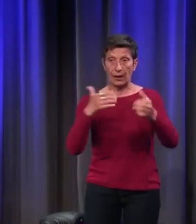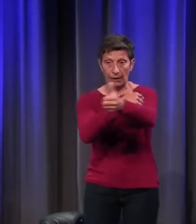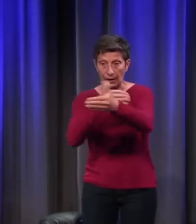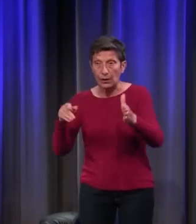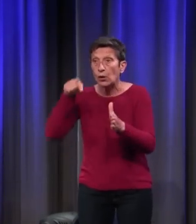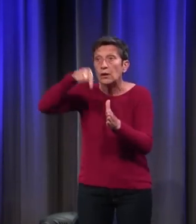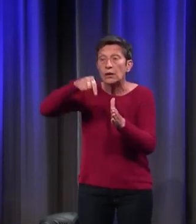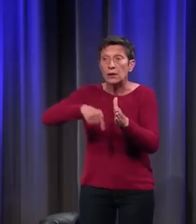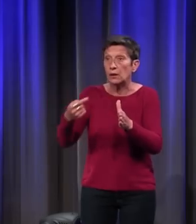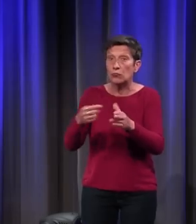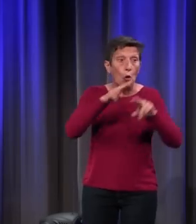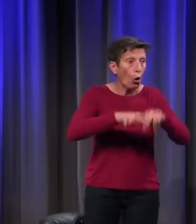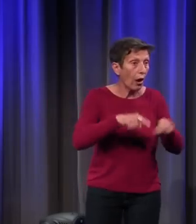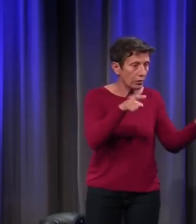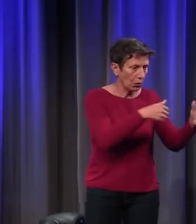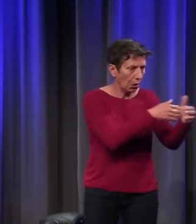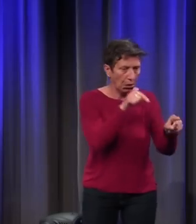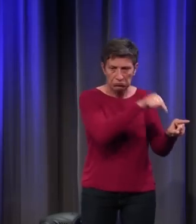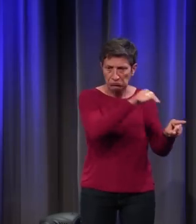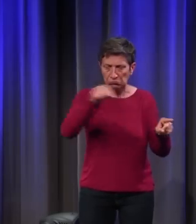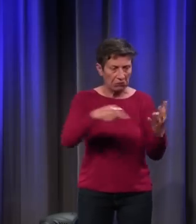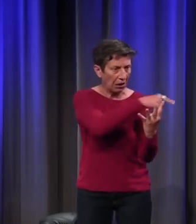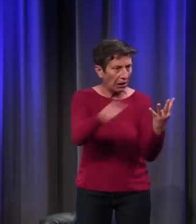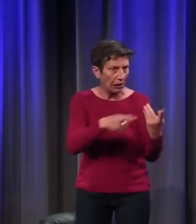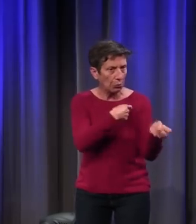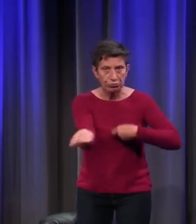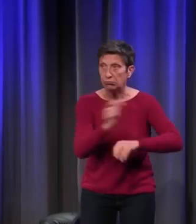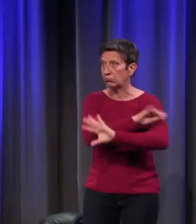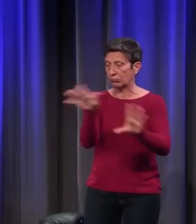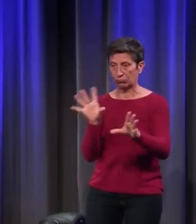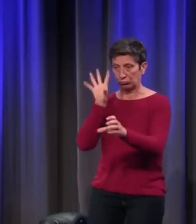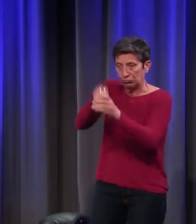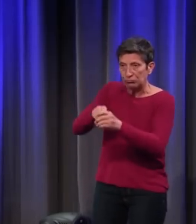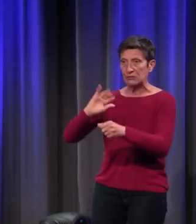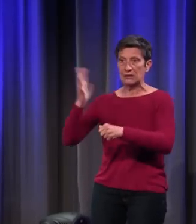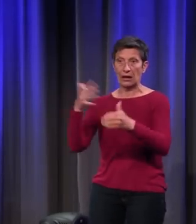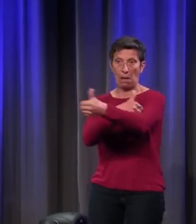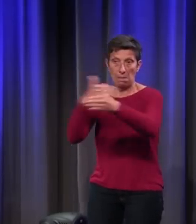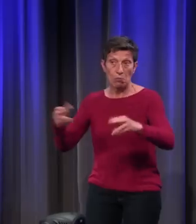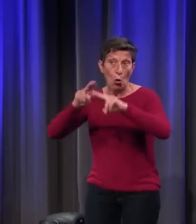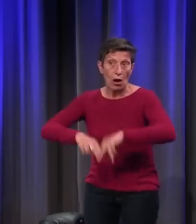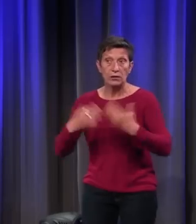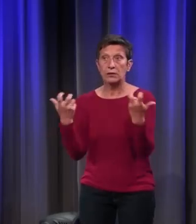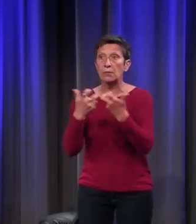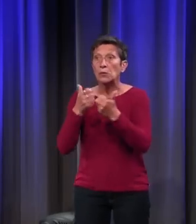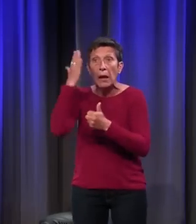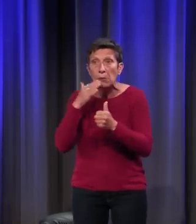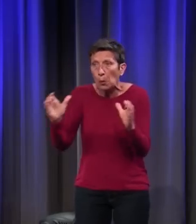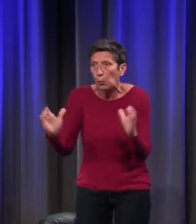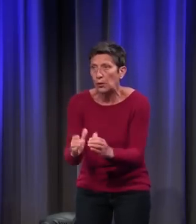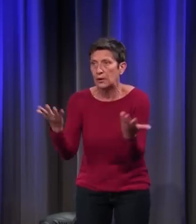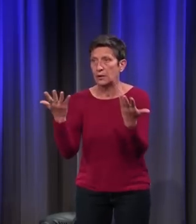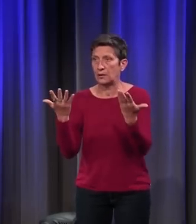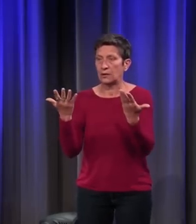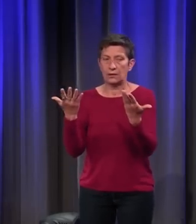où on fourre tous ceux qu'on n'a pas pu ranger dans les quatre catégories précédentes, surtout des animaux de petite taille, qu'on